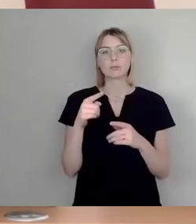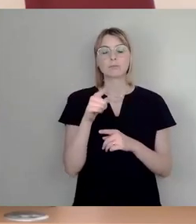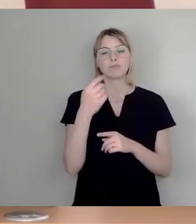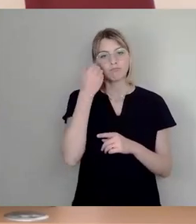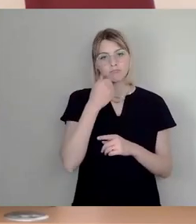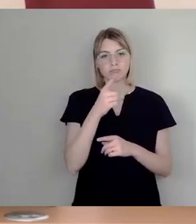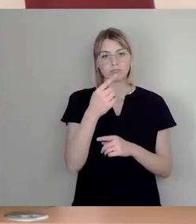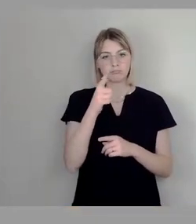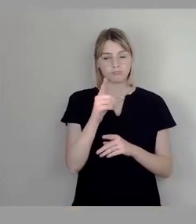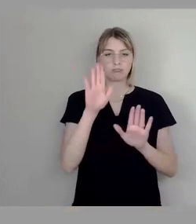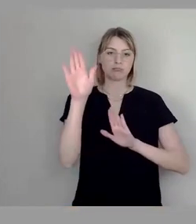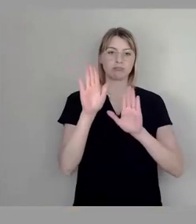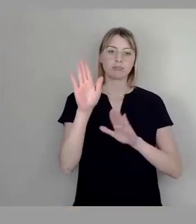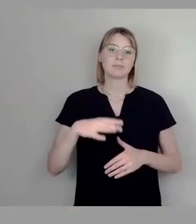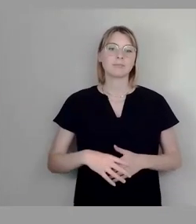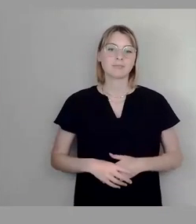bitte ich jetzt um das Stimmzeichen.